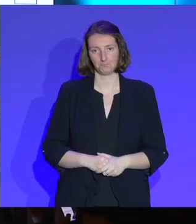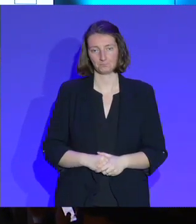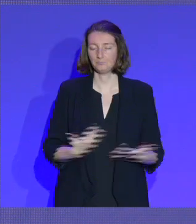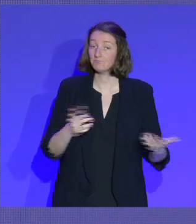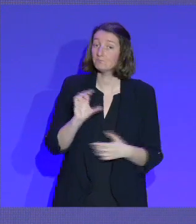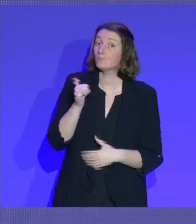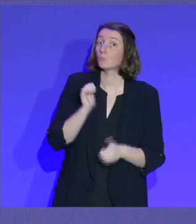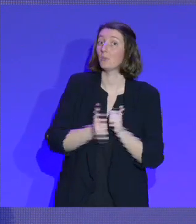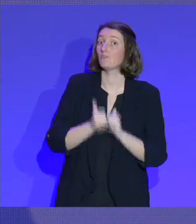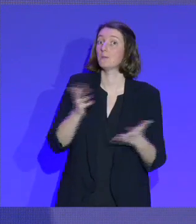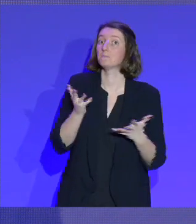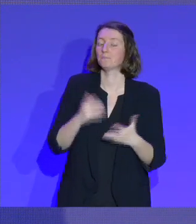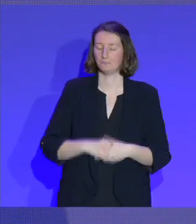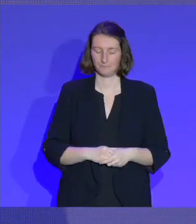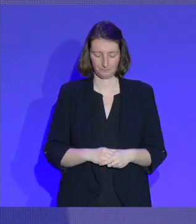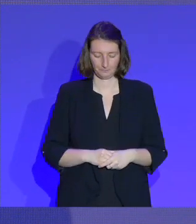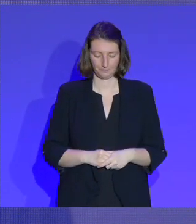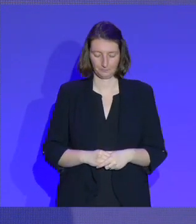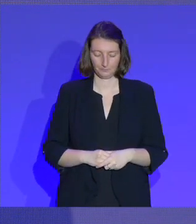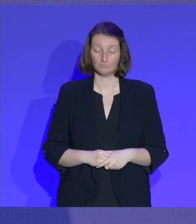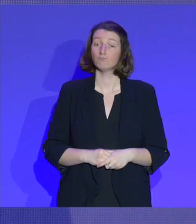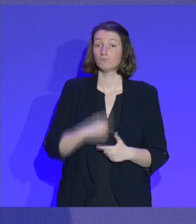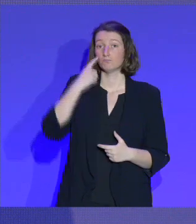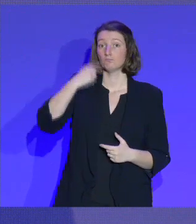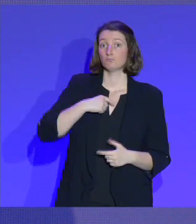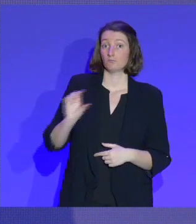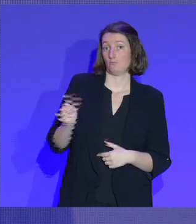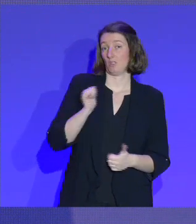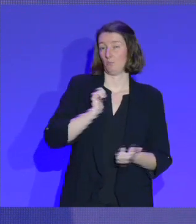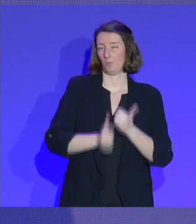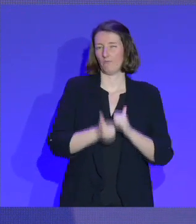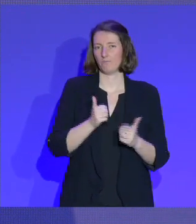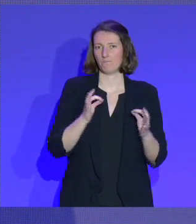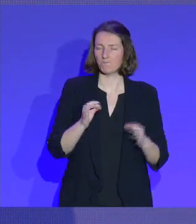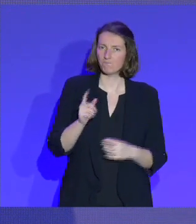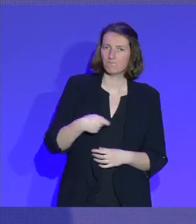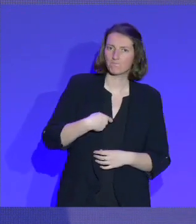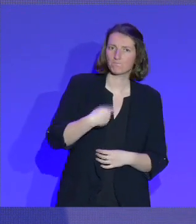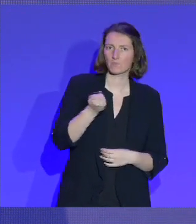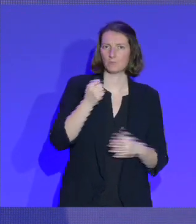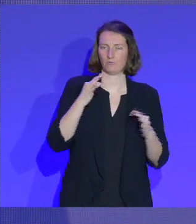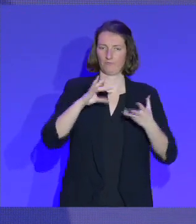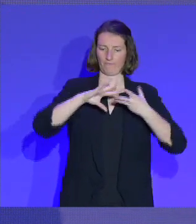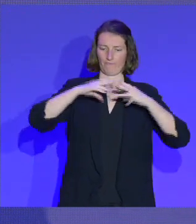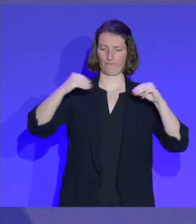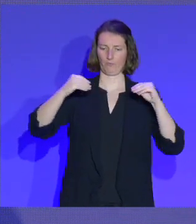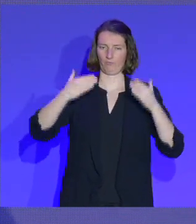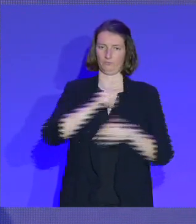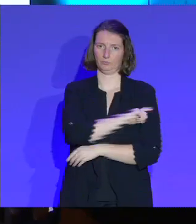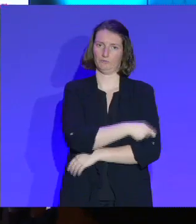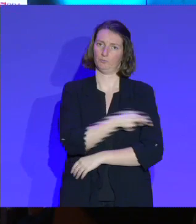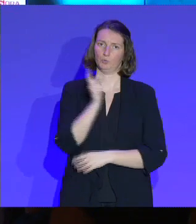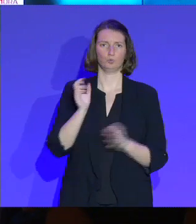Premier défi. Le premier défi, selon moi, c'est évidemment un modèle sportif plus sobre.